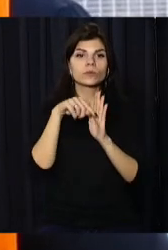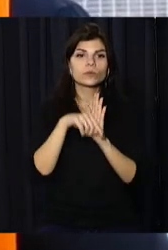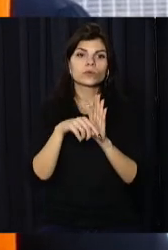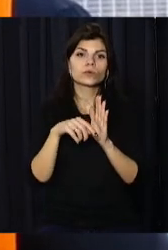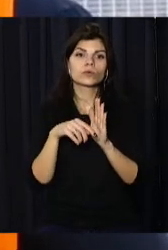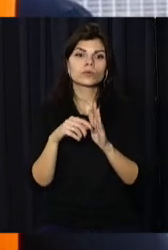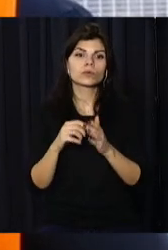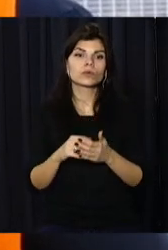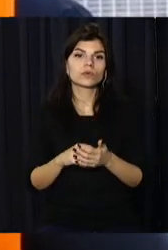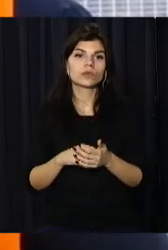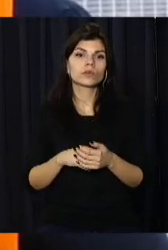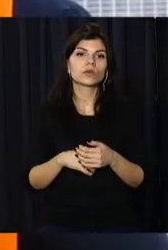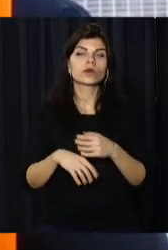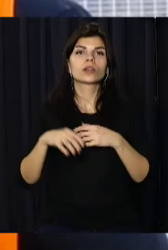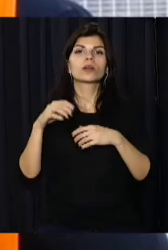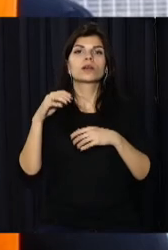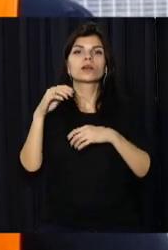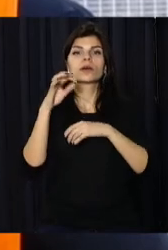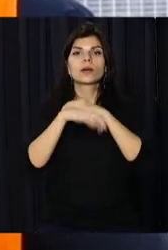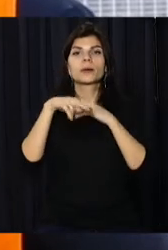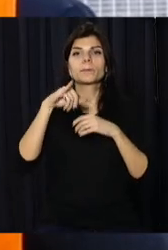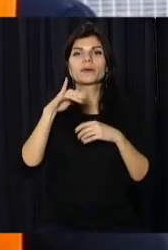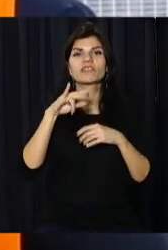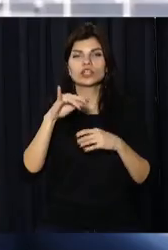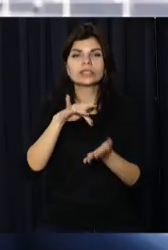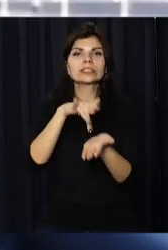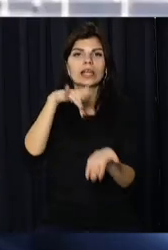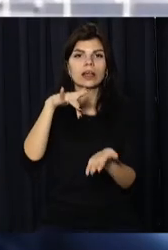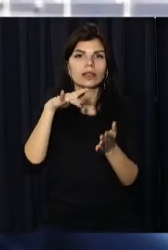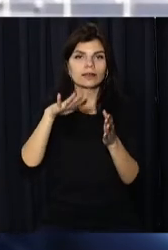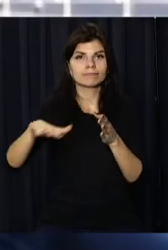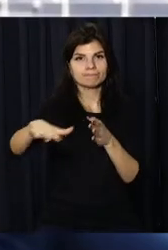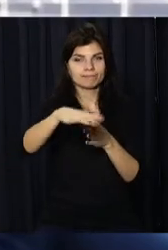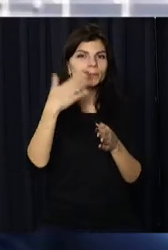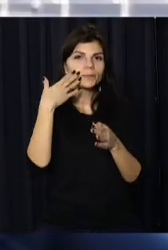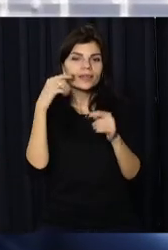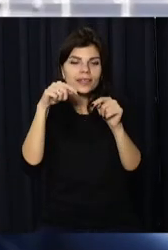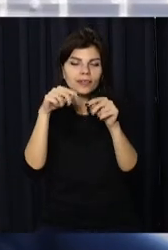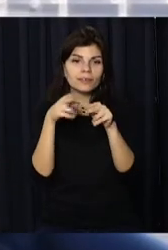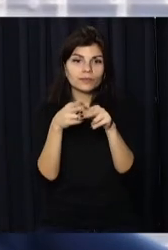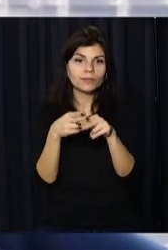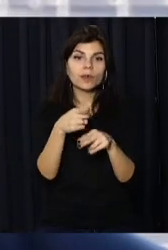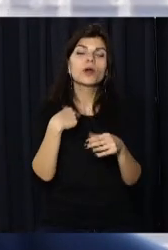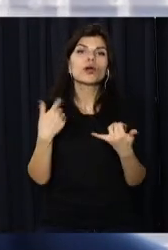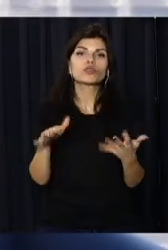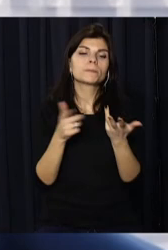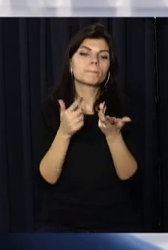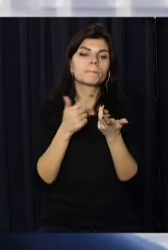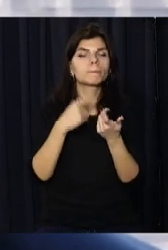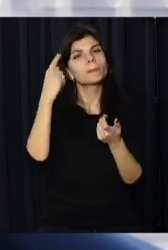північної трибуни, внутрі центральної трибуни. Ми вже відбрали три названня, які